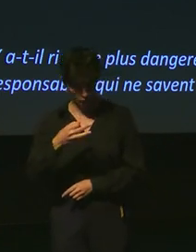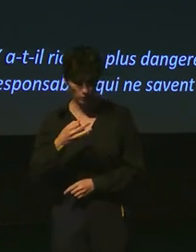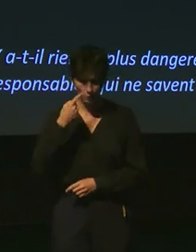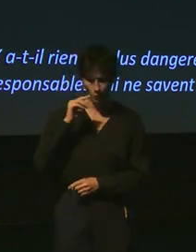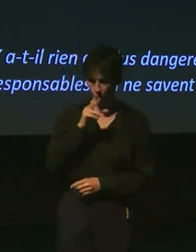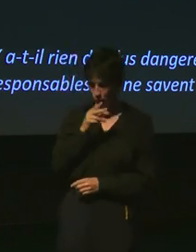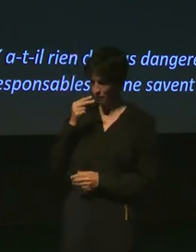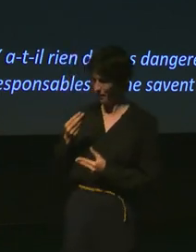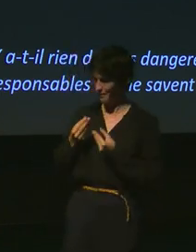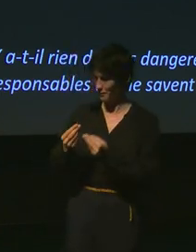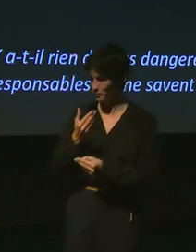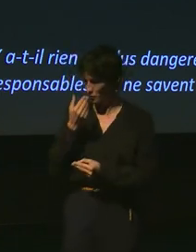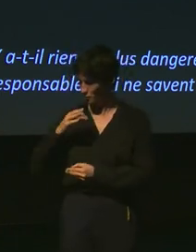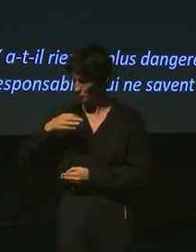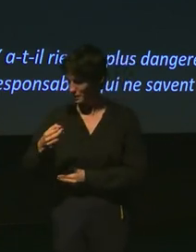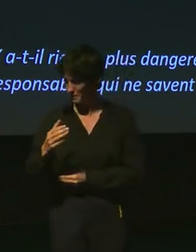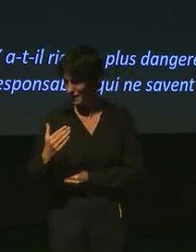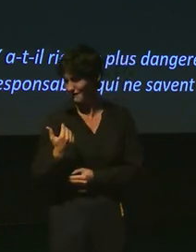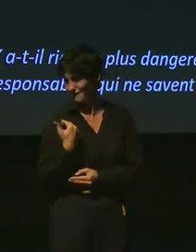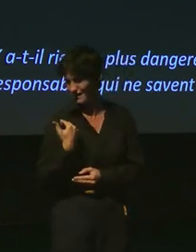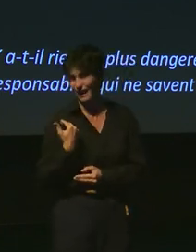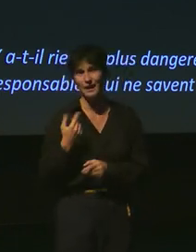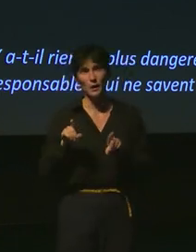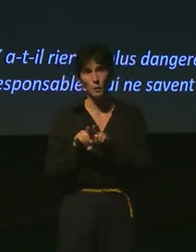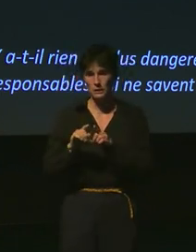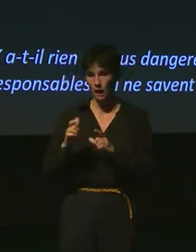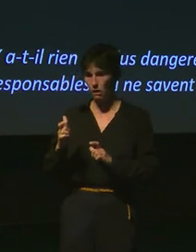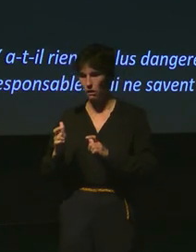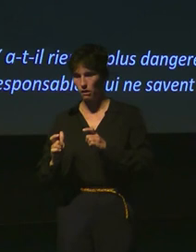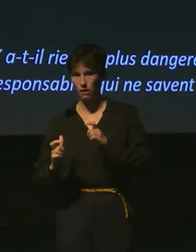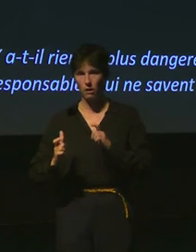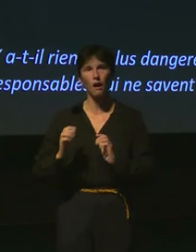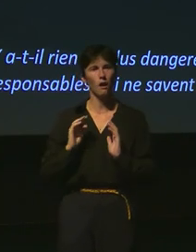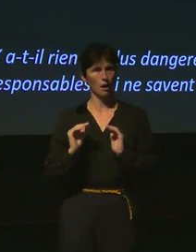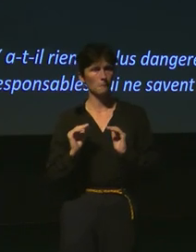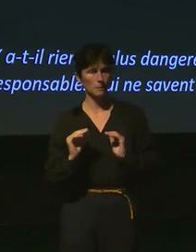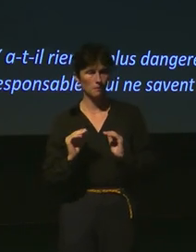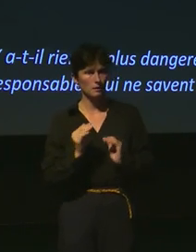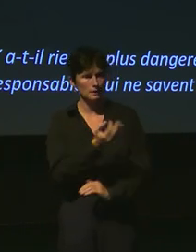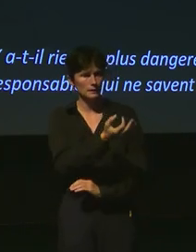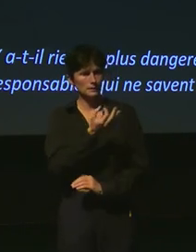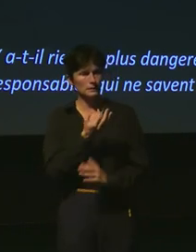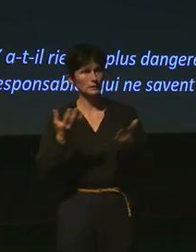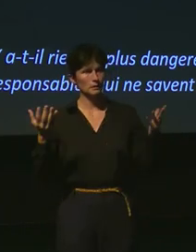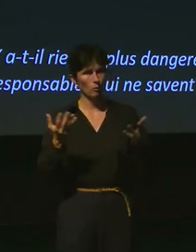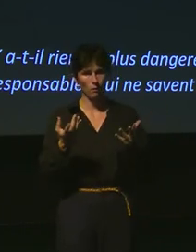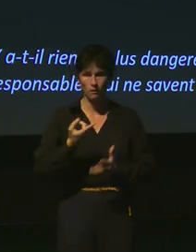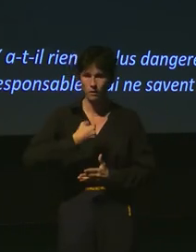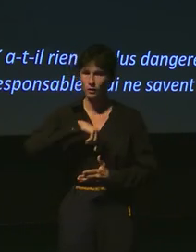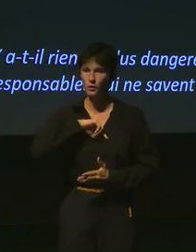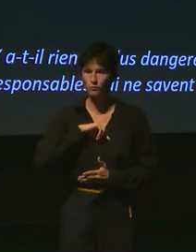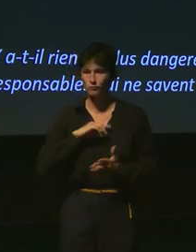'humanité. Elle est trop récente et elle est fragile, ce monde. Plus ça, dit-il, les self-made dieux